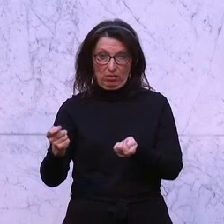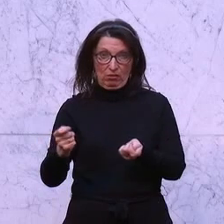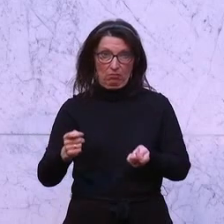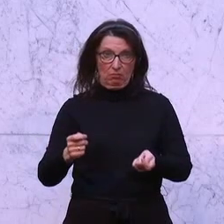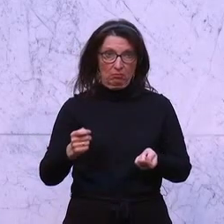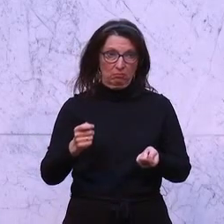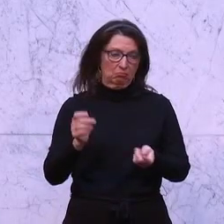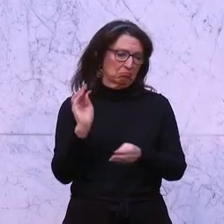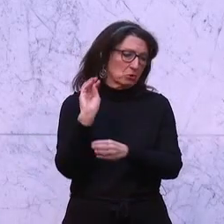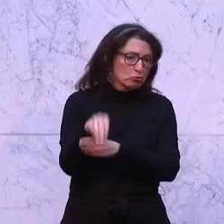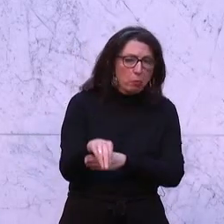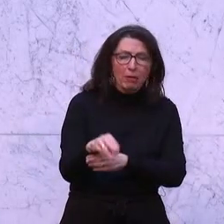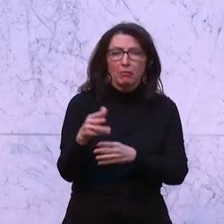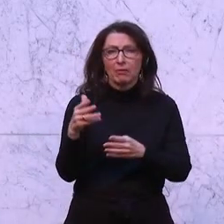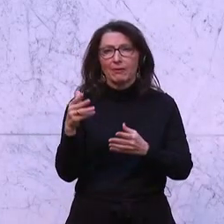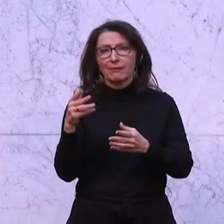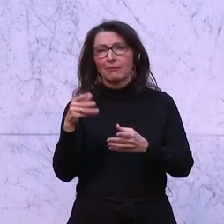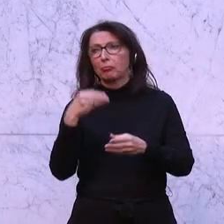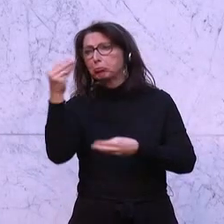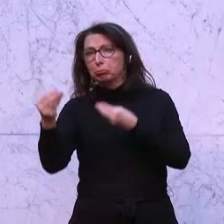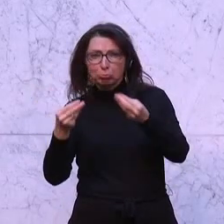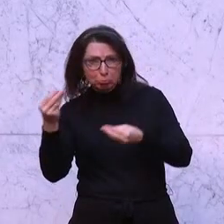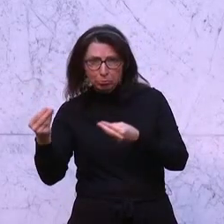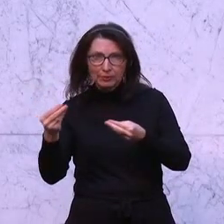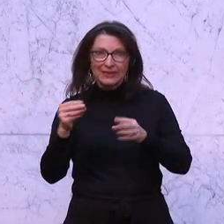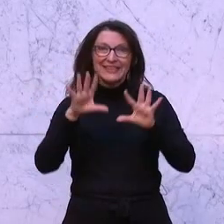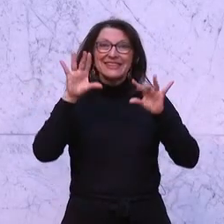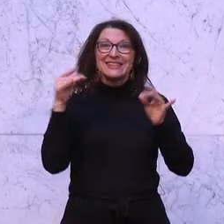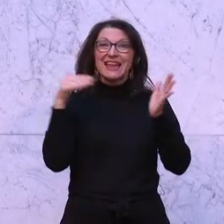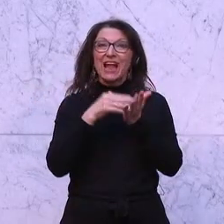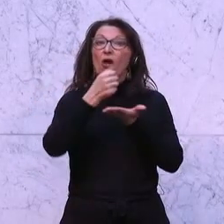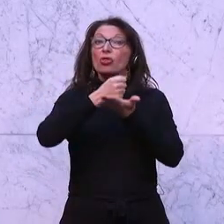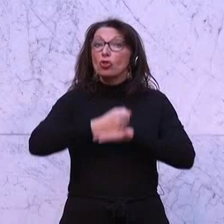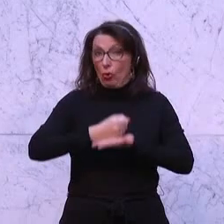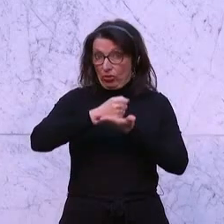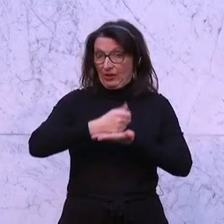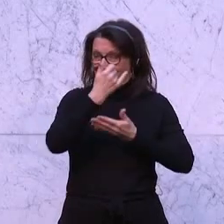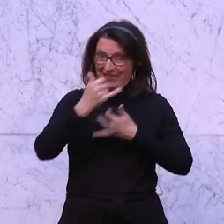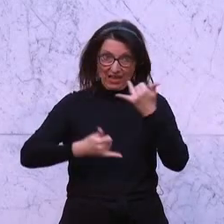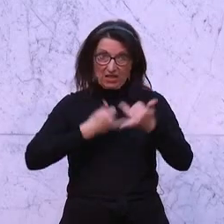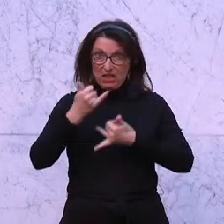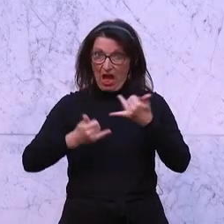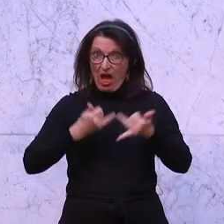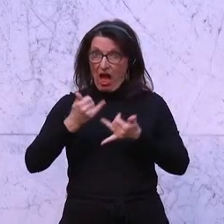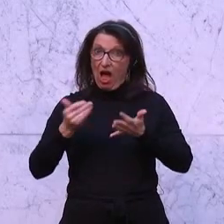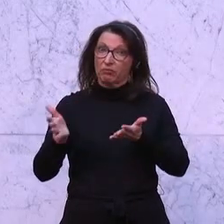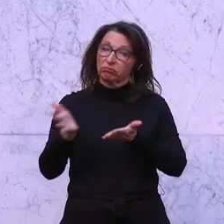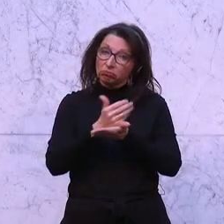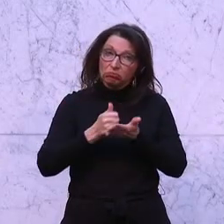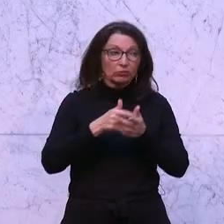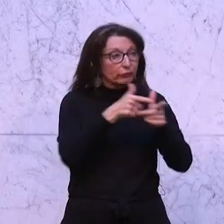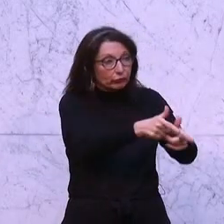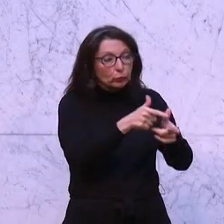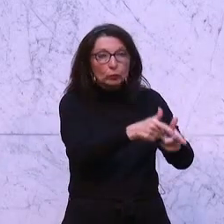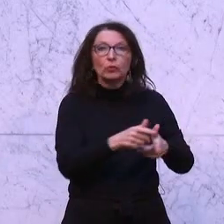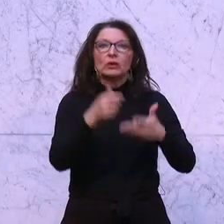Über gespendet und in weiterer Folge weitergegeben. 10.000 Tonnen werden jährlich verfüttert und 60.000